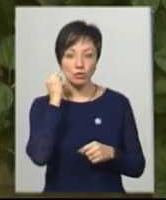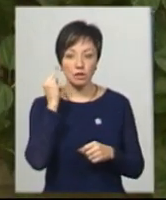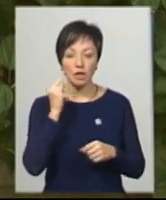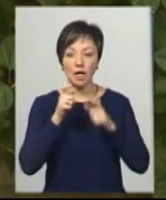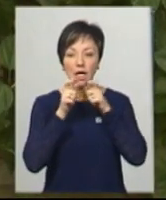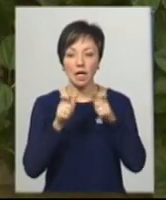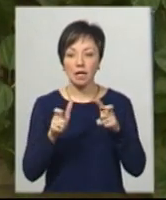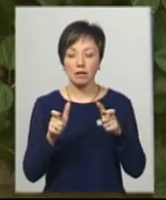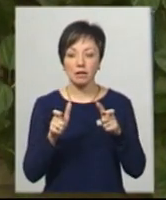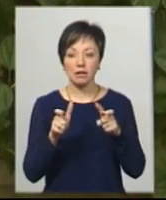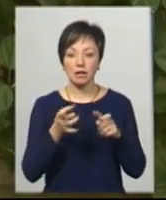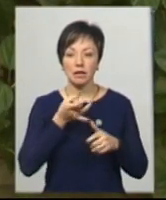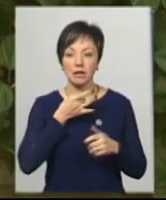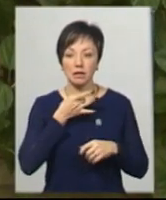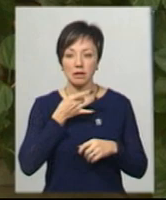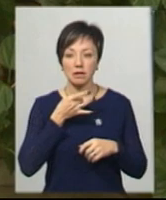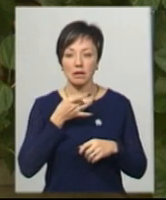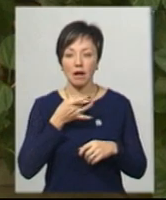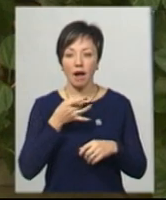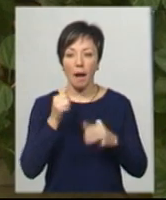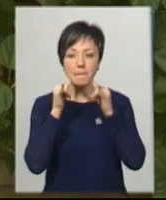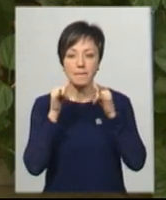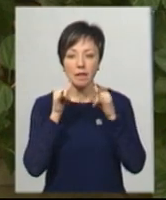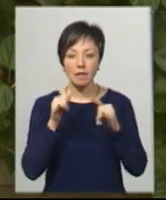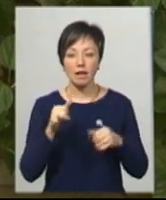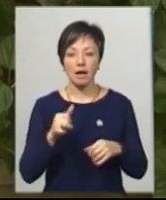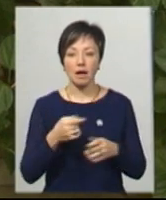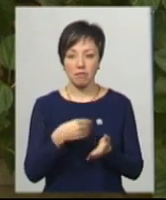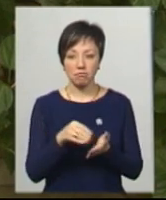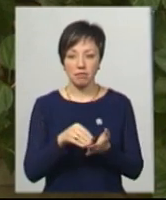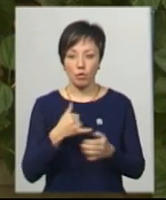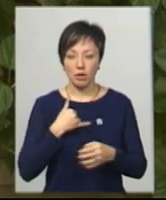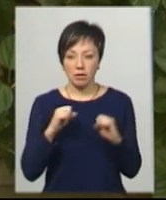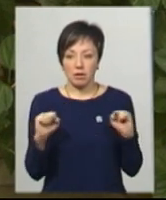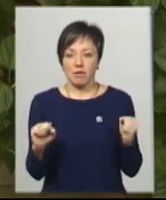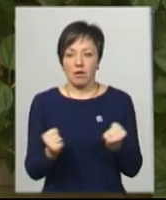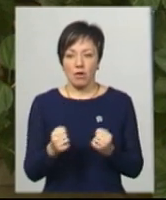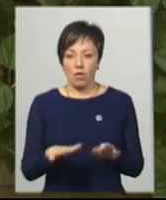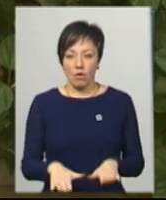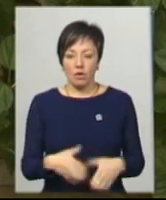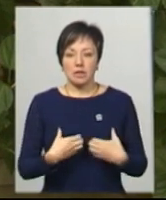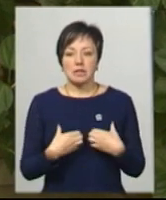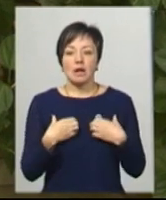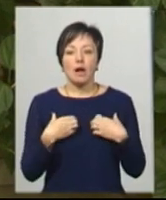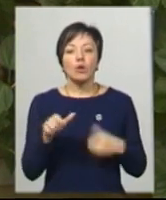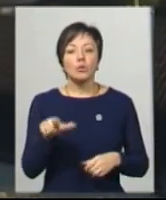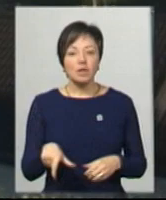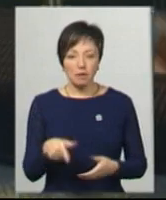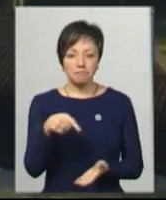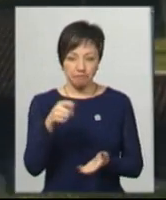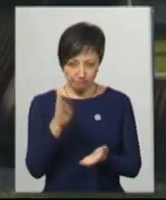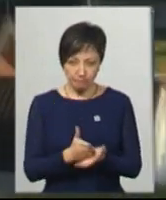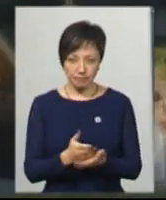хрукт кавана, в мене охололи ноги нижче колін. Страх людині все одно присутній.